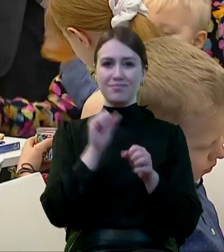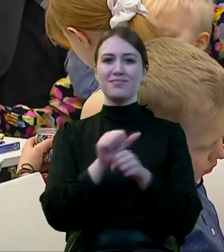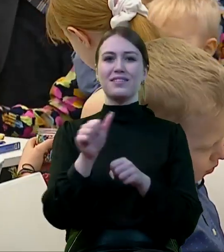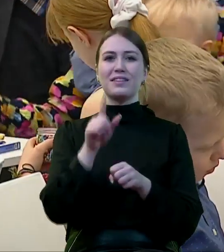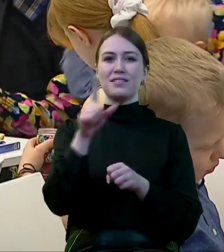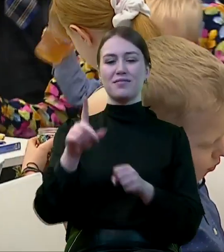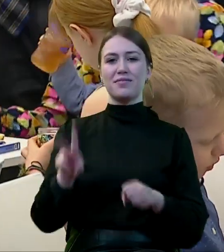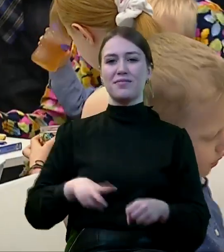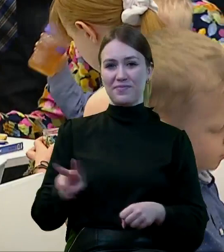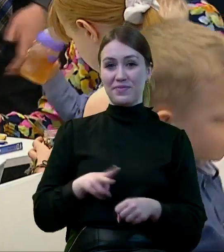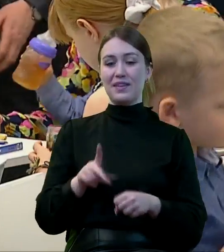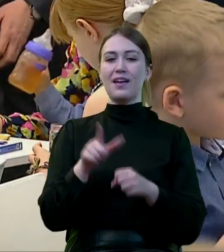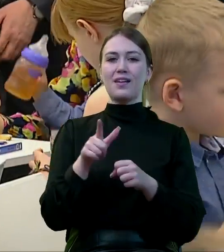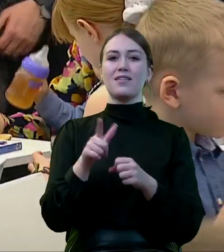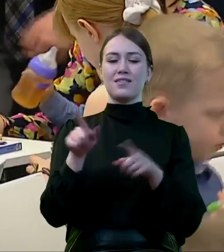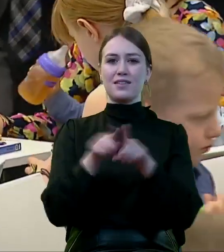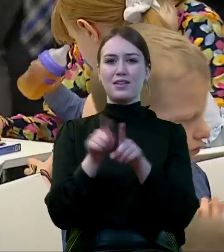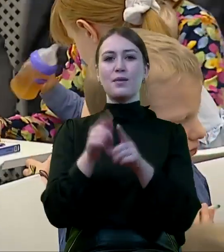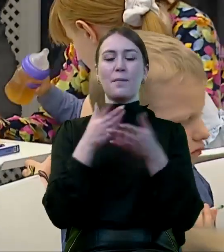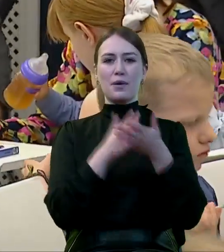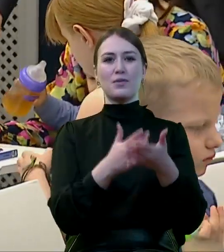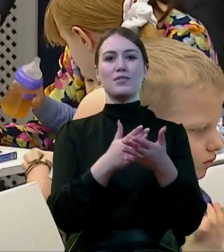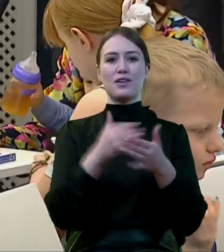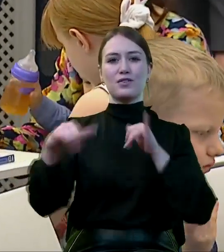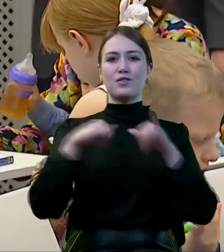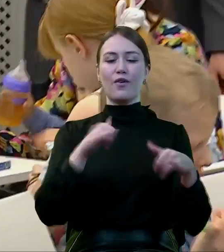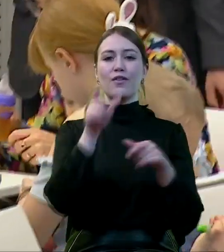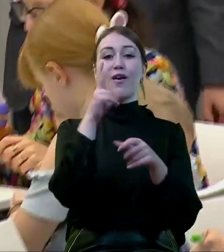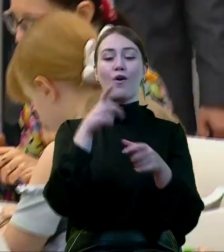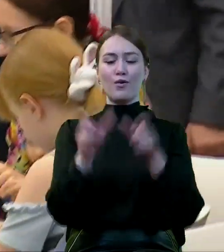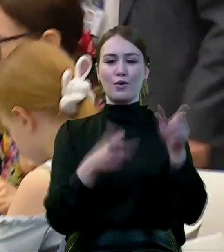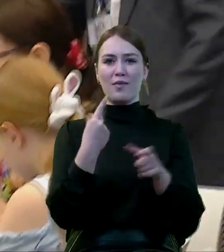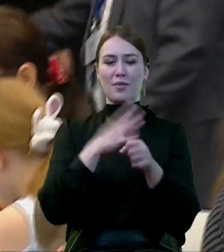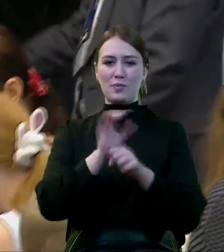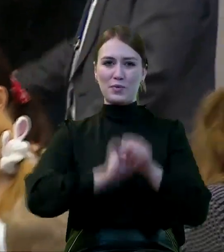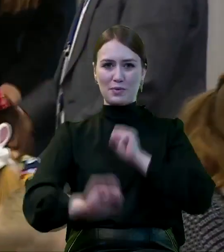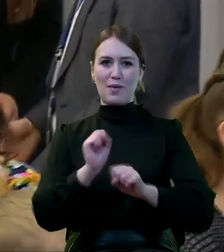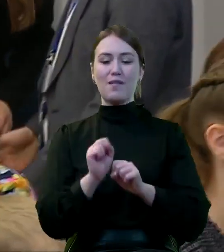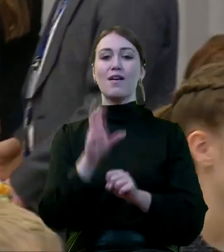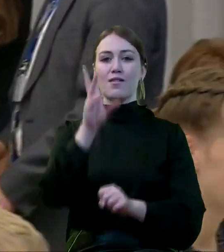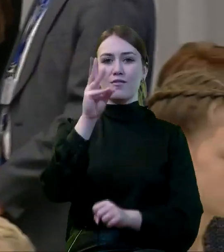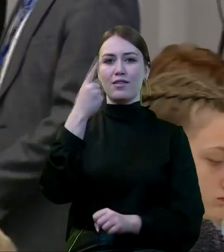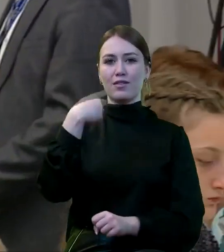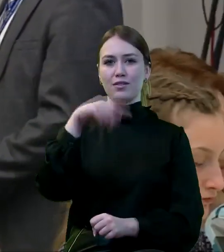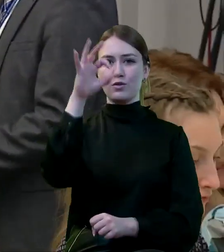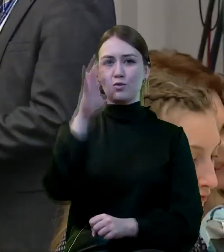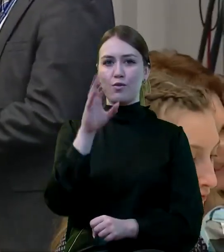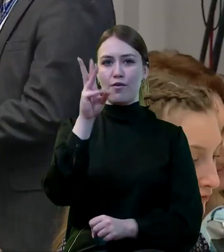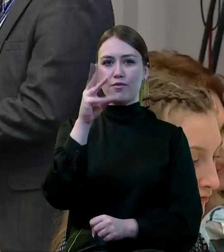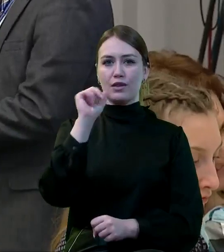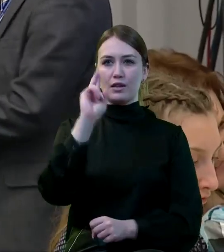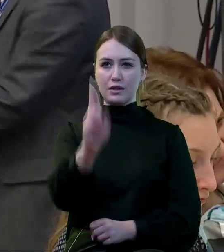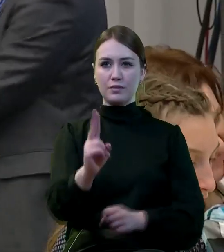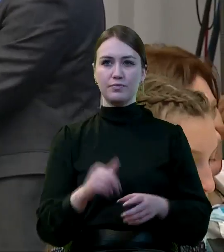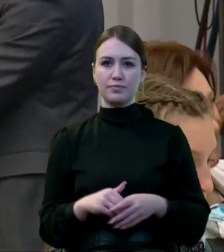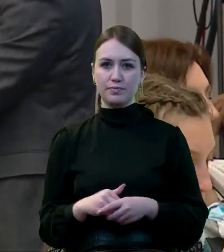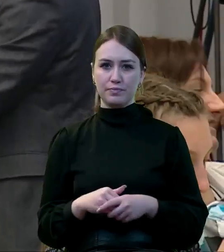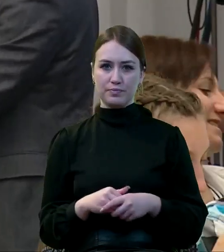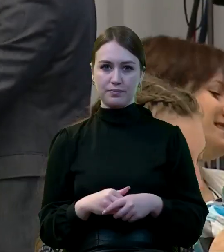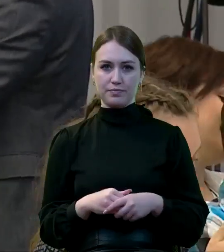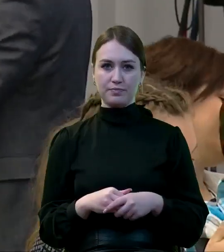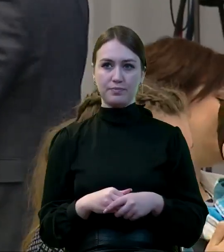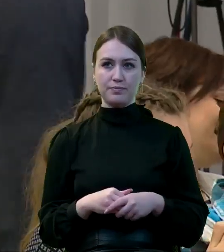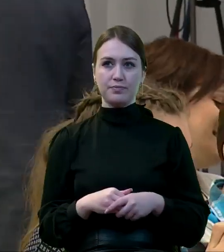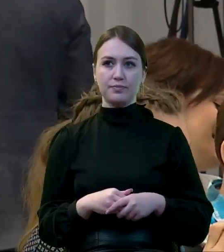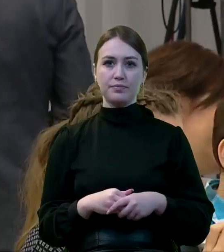wiceminister rodziny i pełnomocnik rządu do spraw osób niepełnosprawnych pan Paweł Wdówik. Przy stoliku.